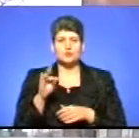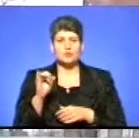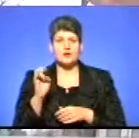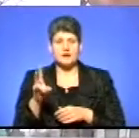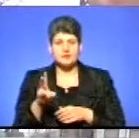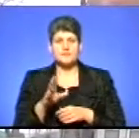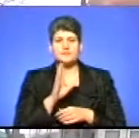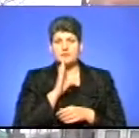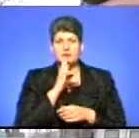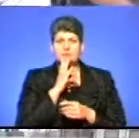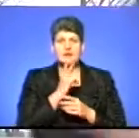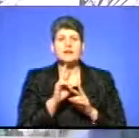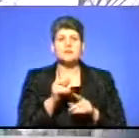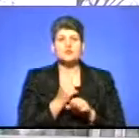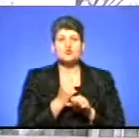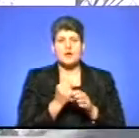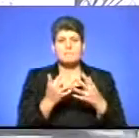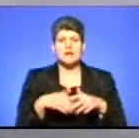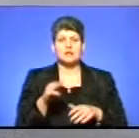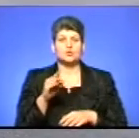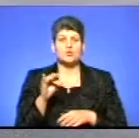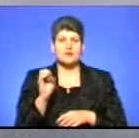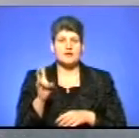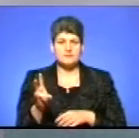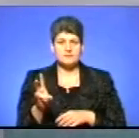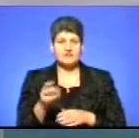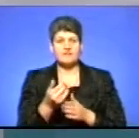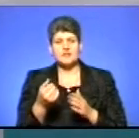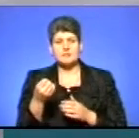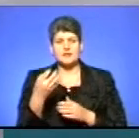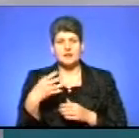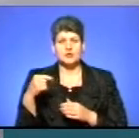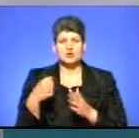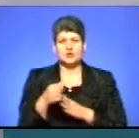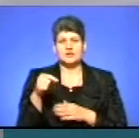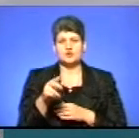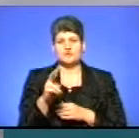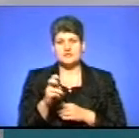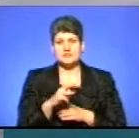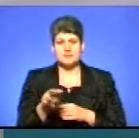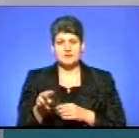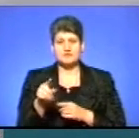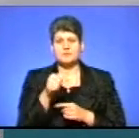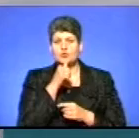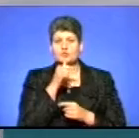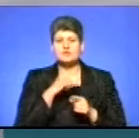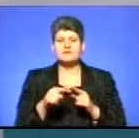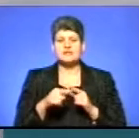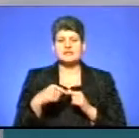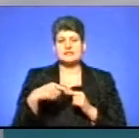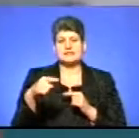демонструє, як працює прилад Трукан. Від 15 до 1200 метрів. Тобто він мірює швидкість,